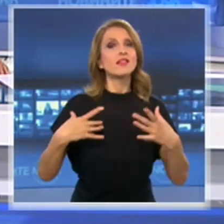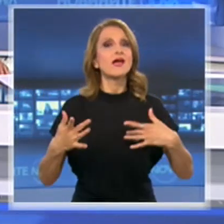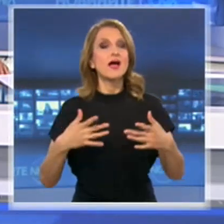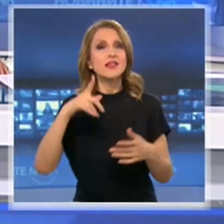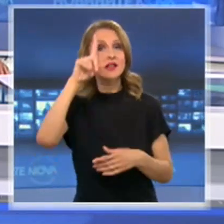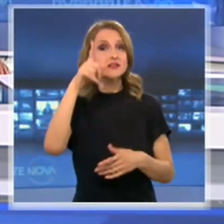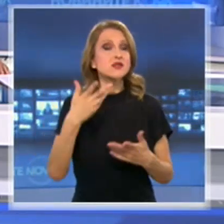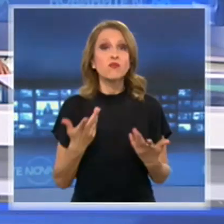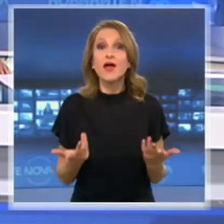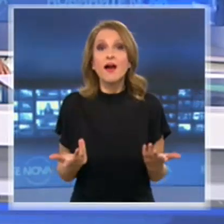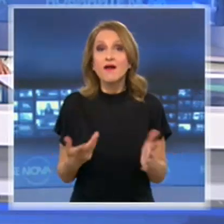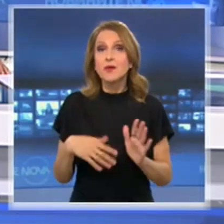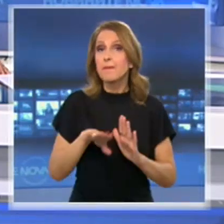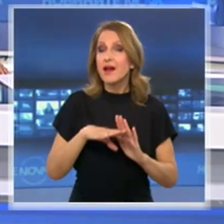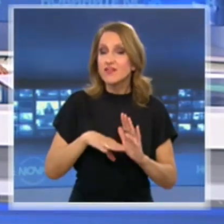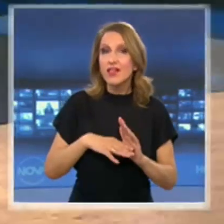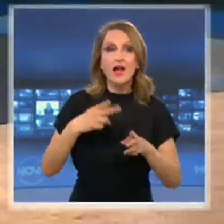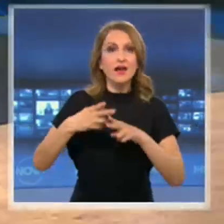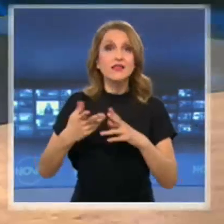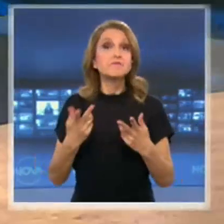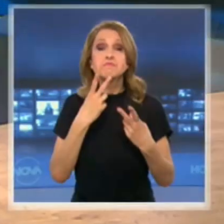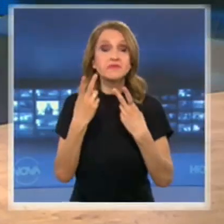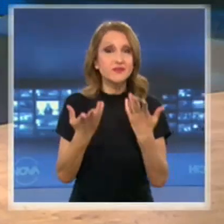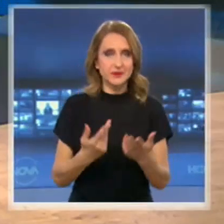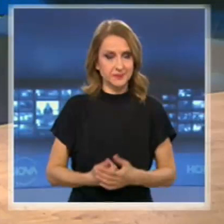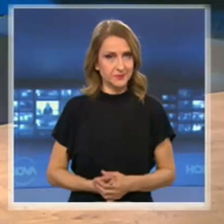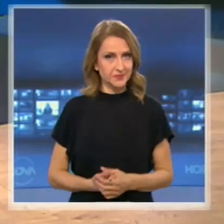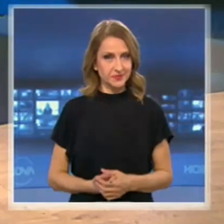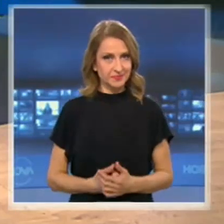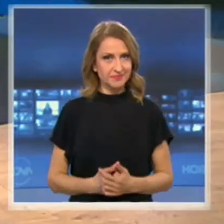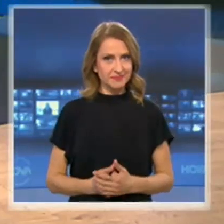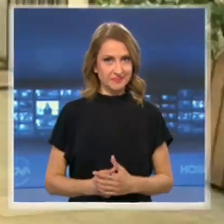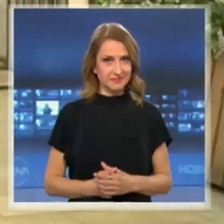ще са правилата за дистанция и хигиена? Марияна Турманова е там. Слушамете.